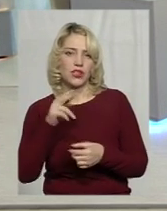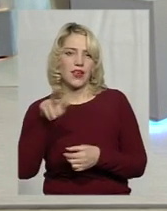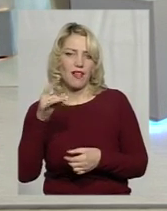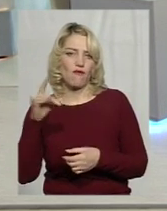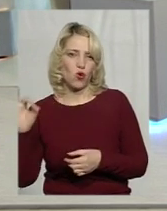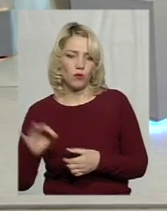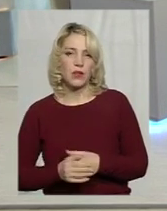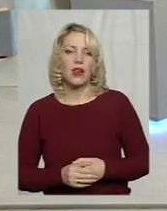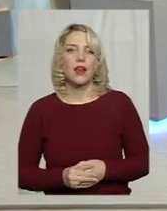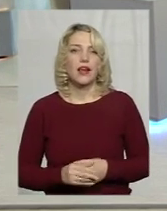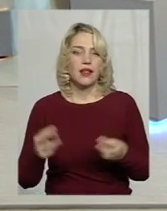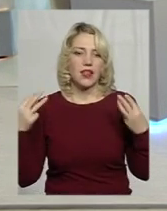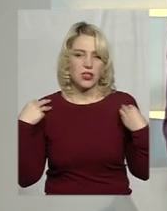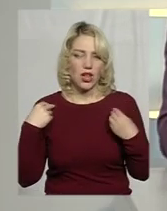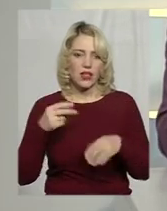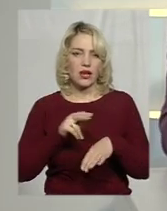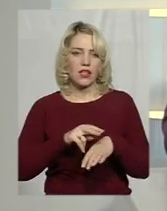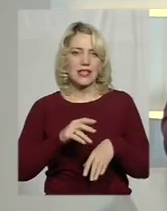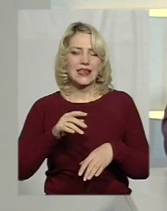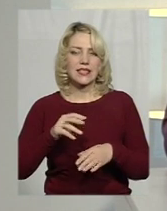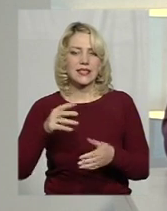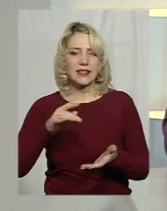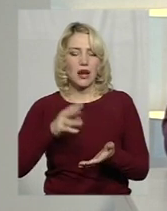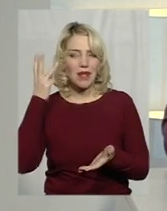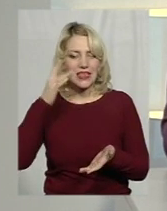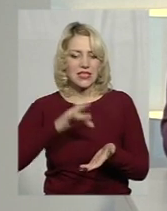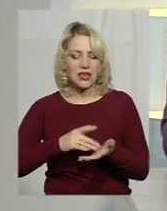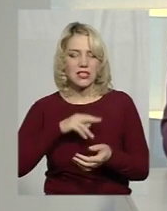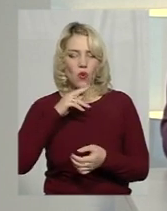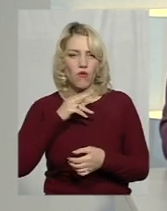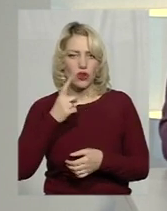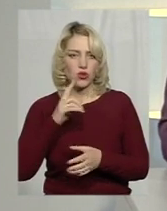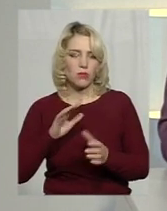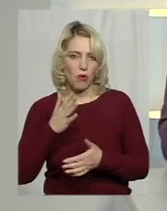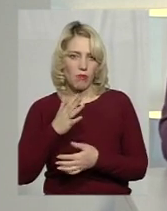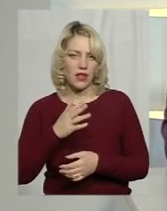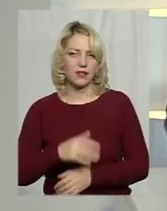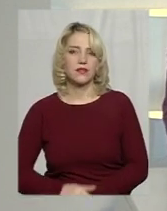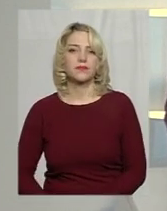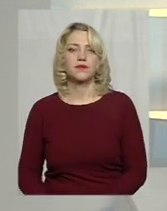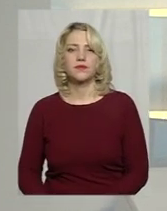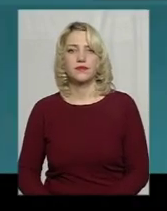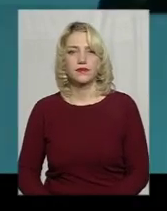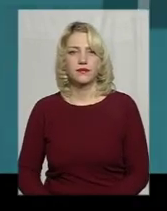Начальник митного поста Хмельницький центральний Олег Захарчук зауважив один момент. Прошу його послухати і обговоримо.